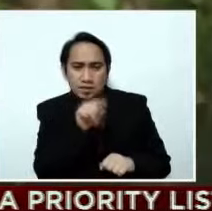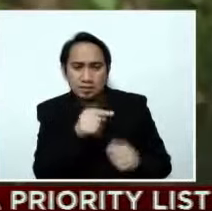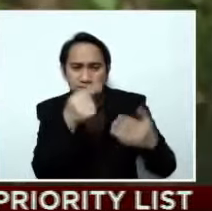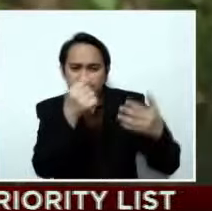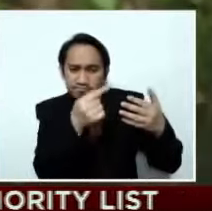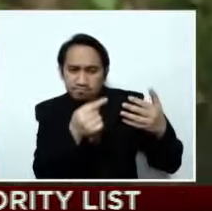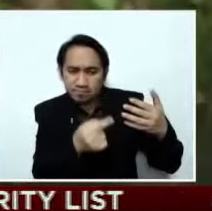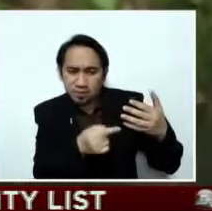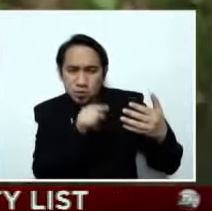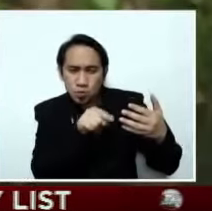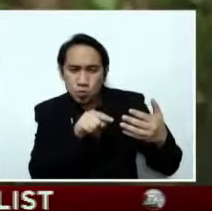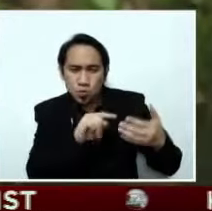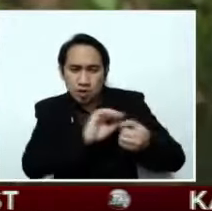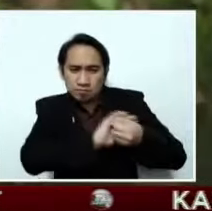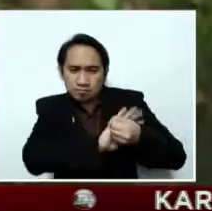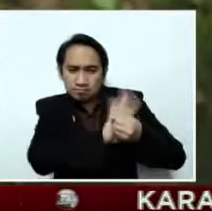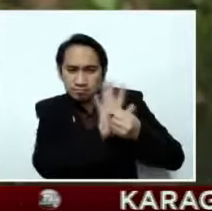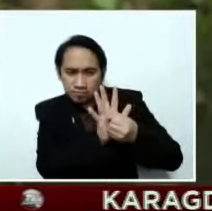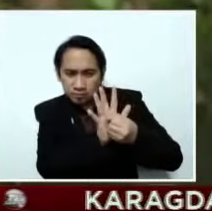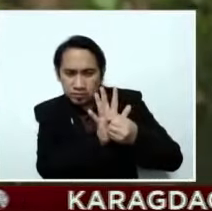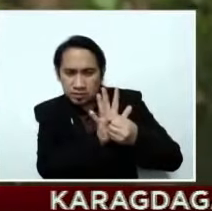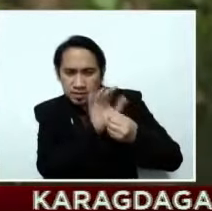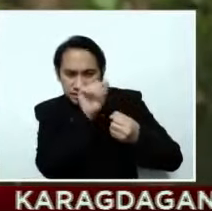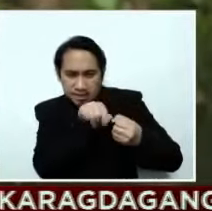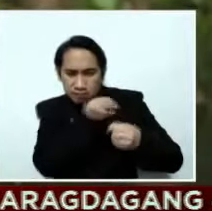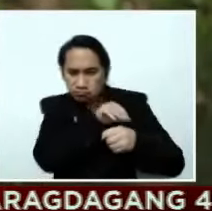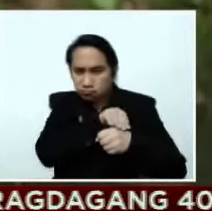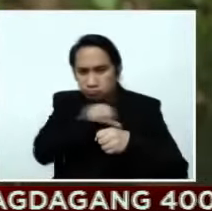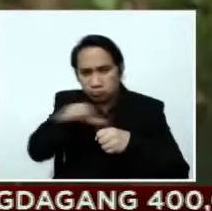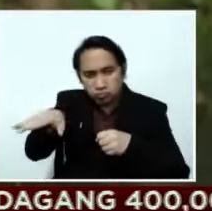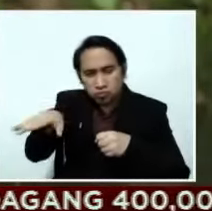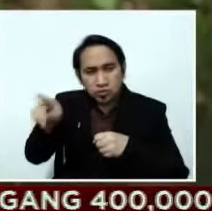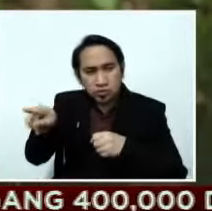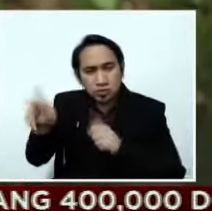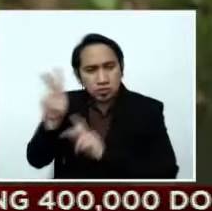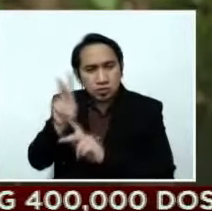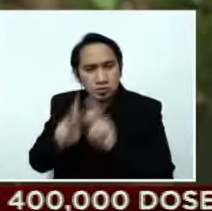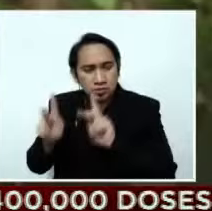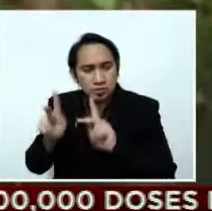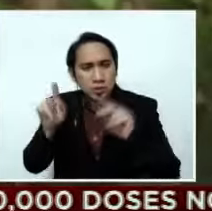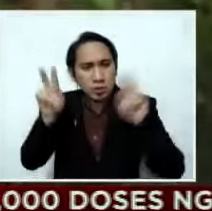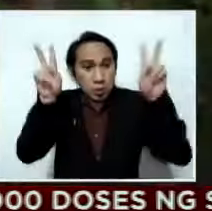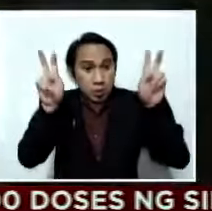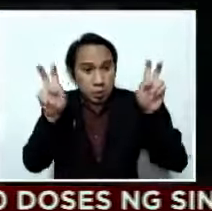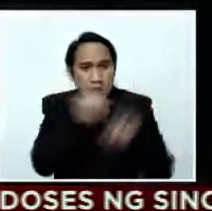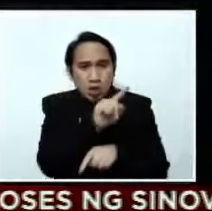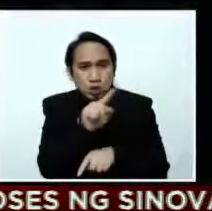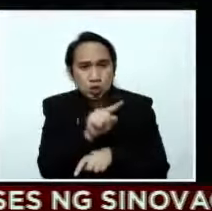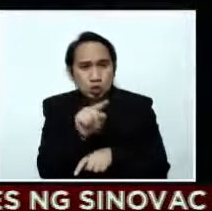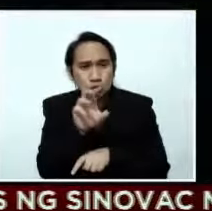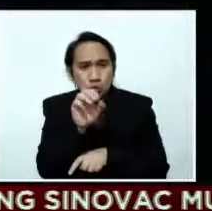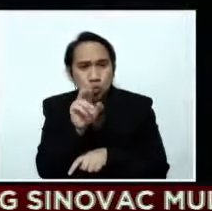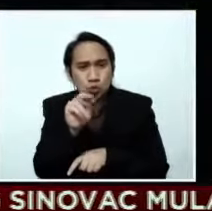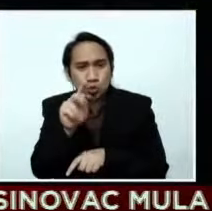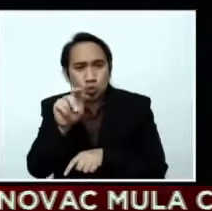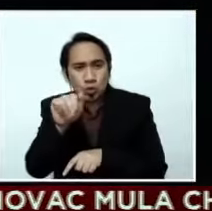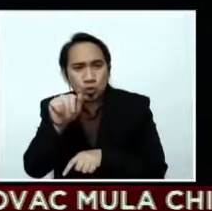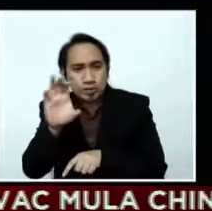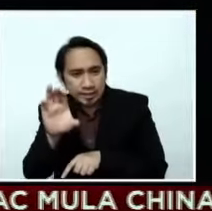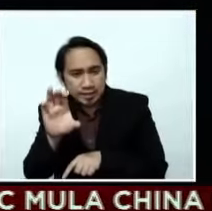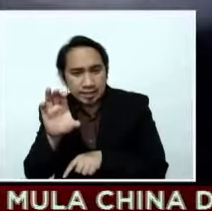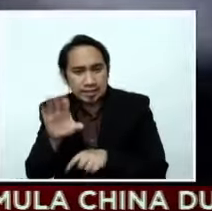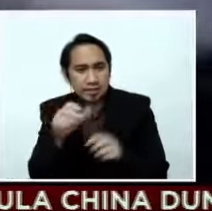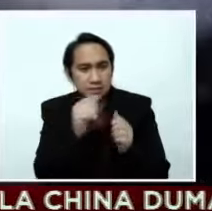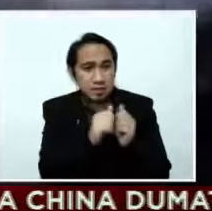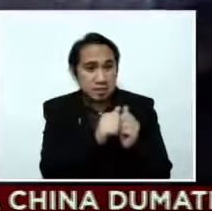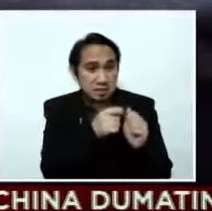coronaviruses have the potential to infect humans or what you call as zoonotic to humans that the ability of the virus to jump